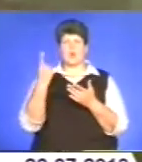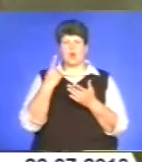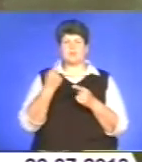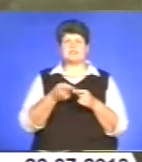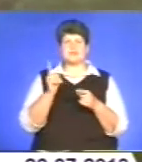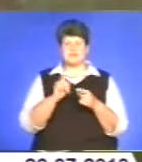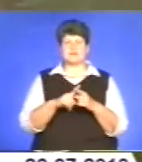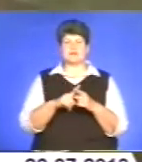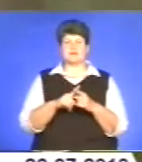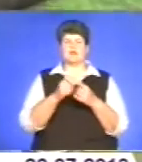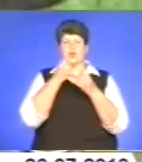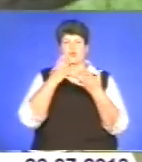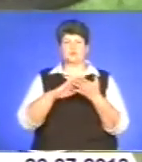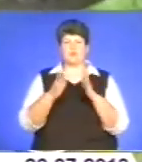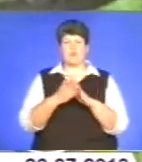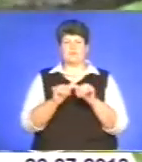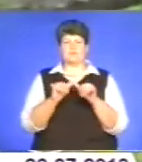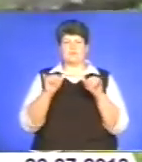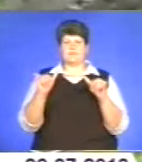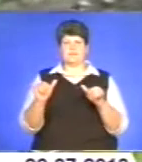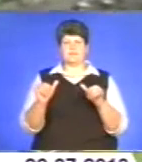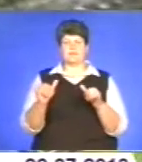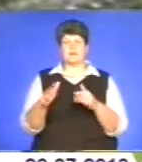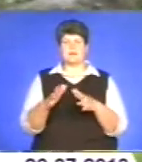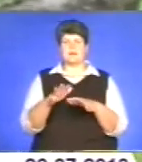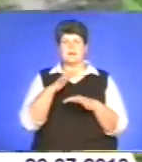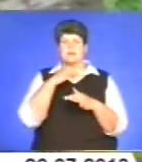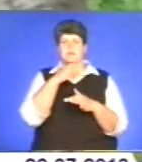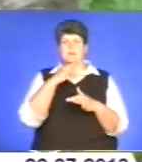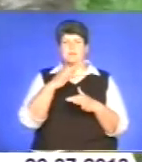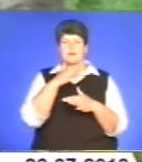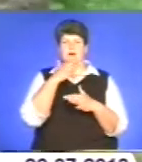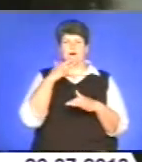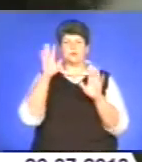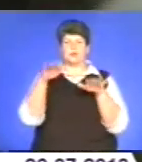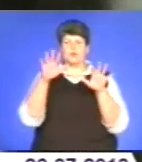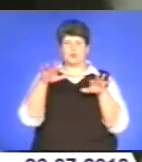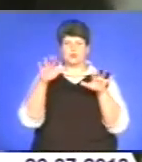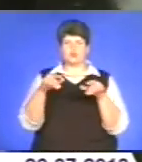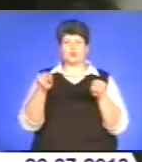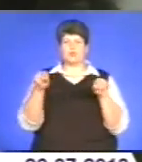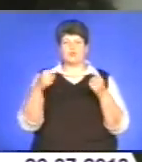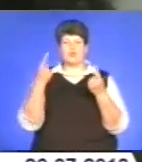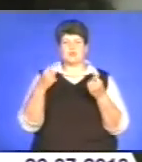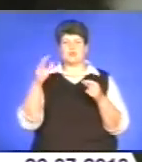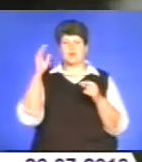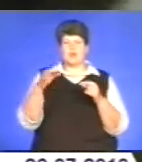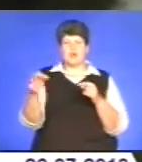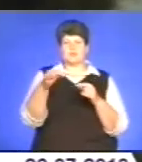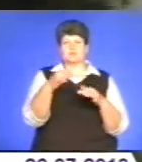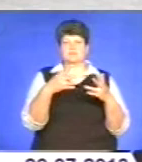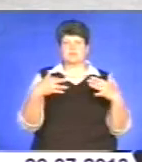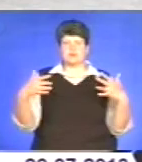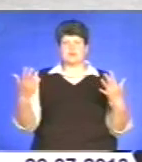надзвичайно сприятливі. Заболоченість, масові розливи після дощів, утворення мікроводойм, каже ентомолог Світлана Величко.